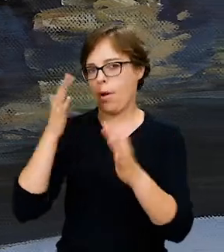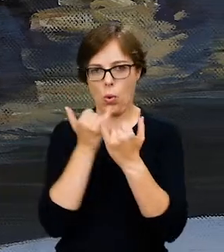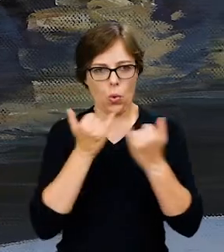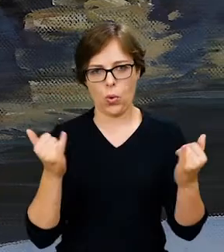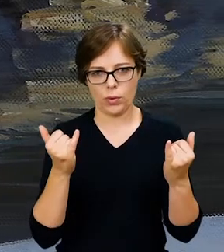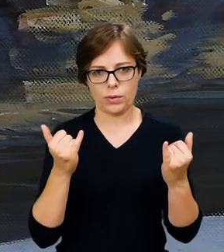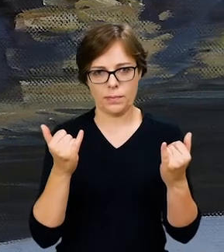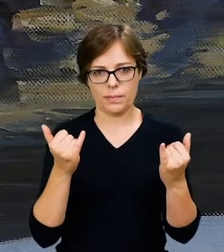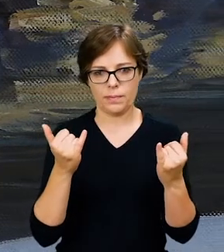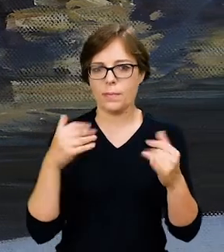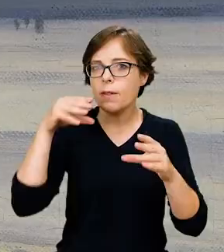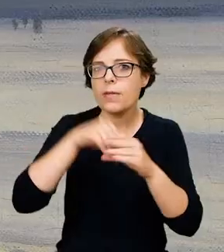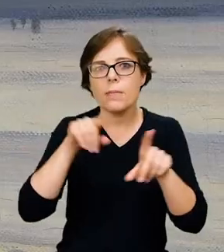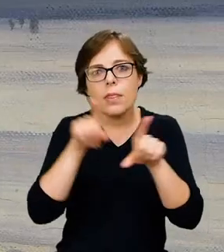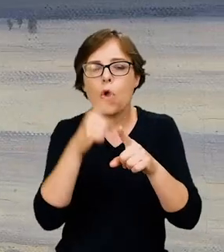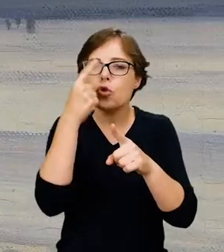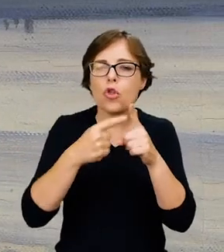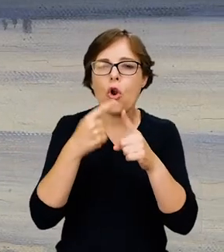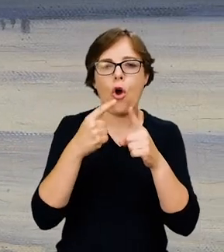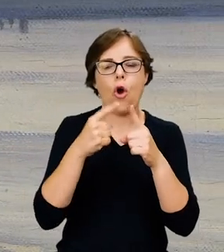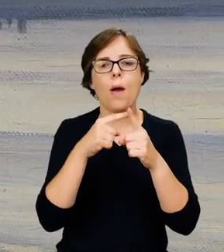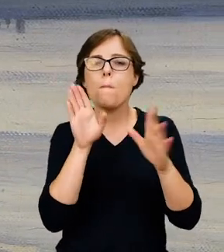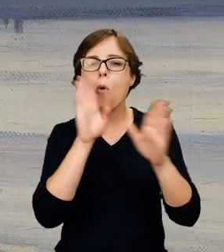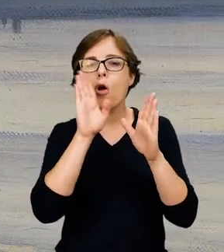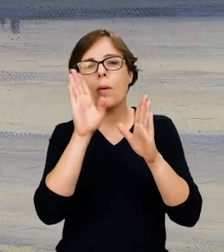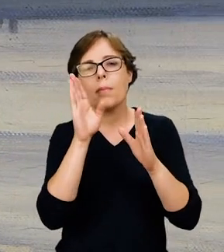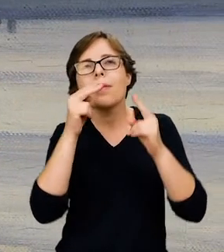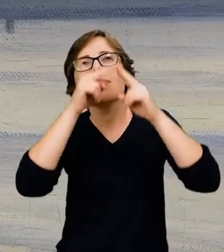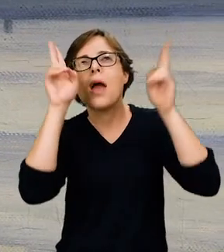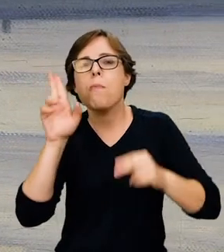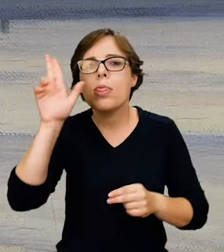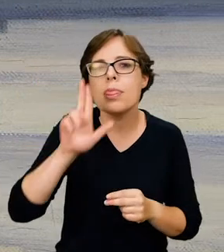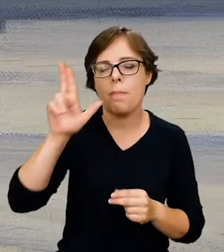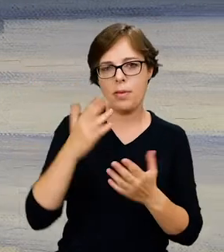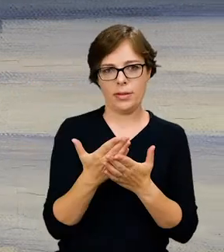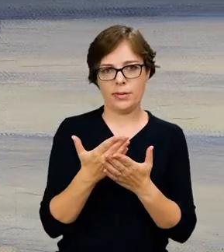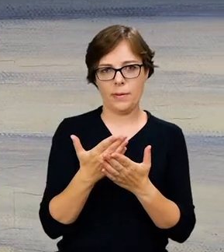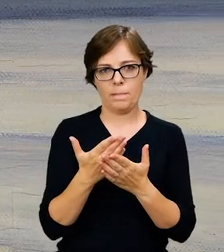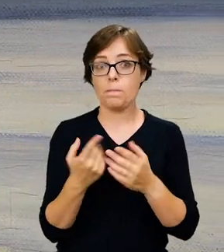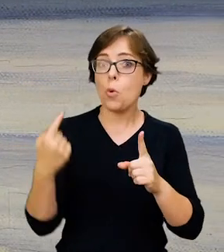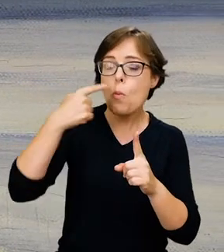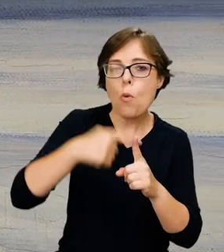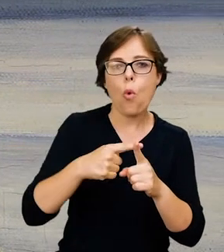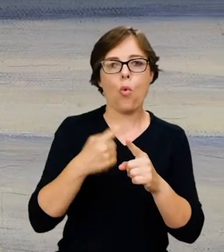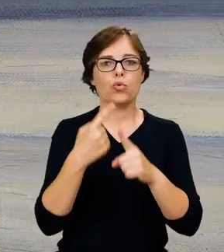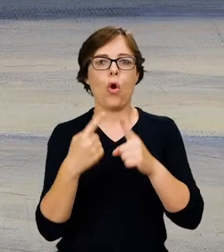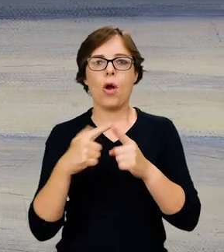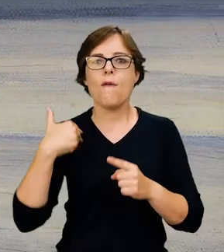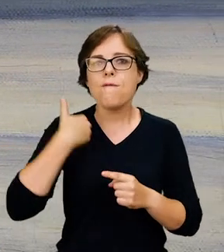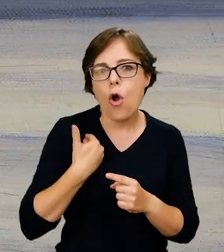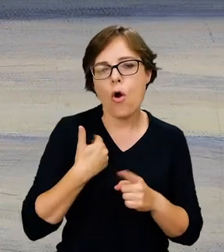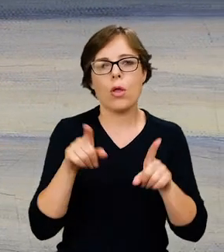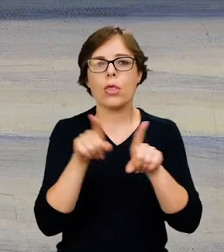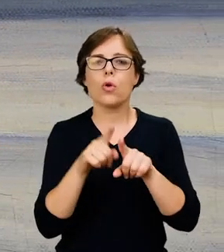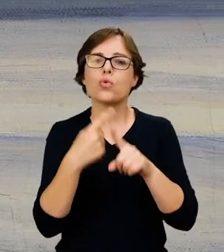przybierającej właśnie odcienie niebieskawe od nieba, wzbogacone fioletowymi